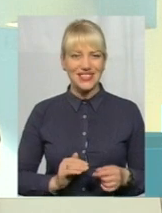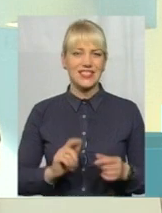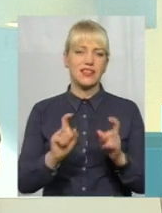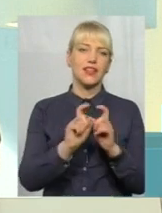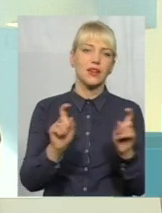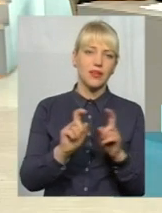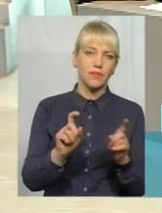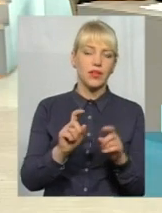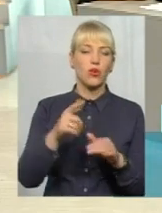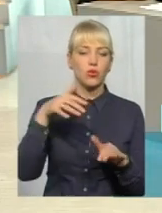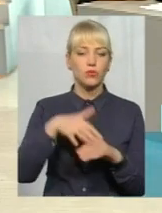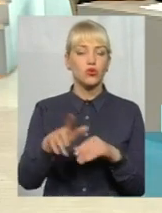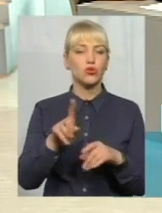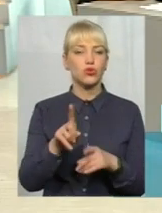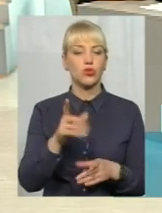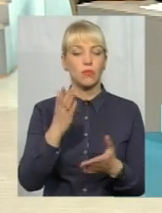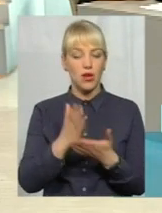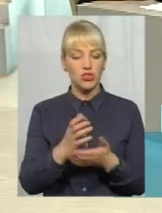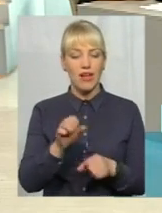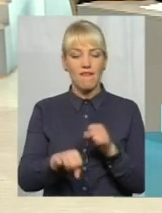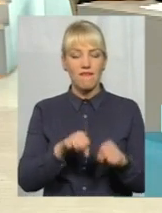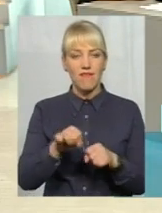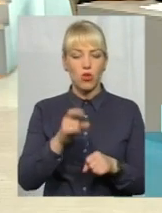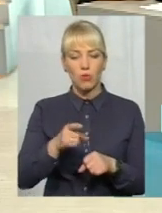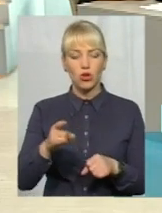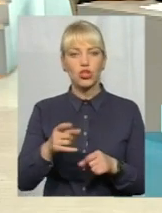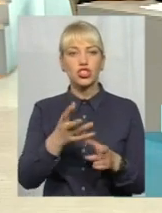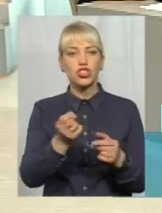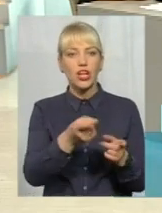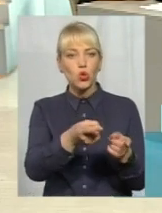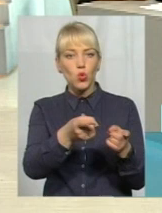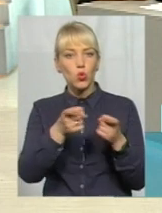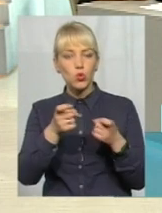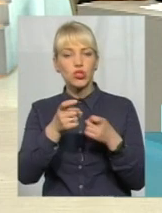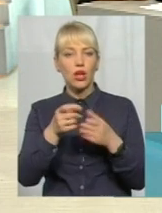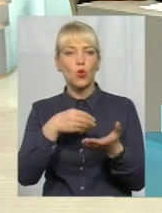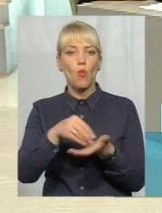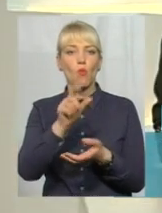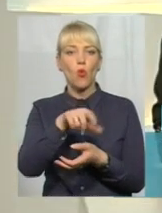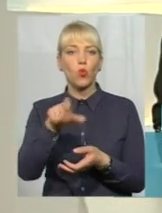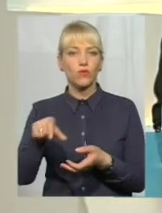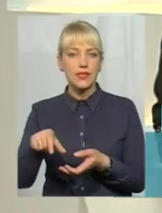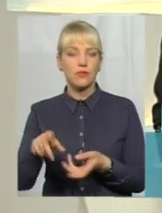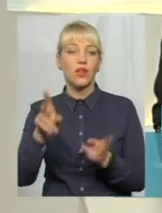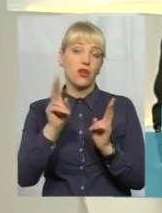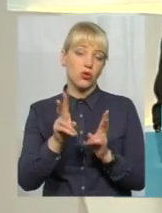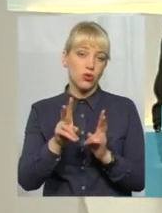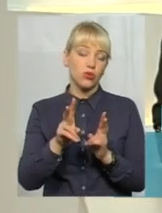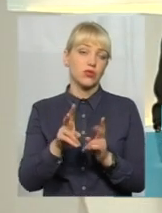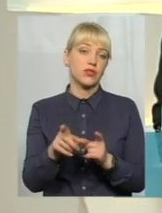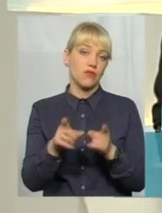маючи велопарковку, вони таким чином залучають ще частину потенційних покупців, які, звичайно ж,